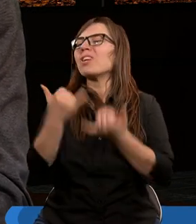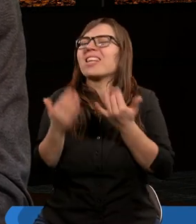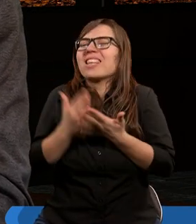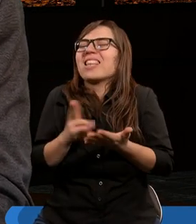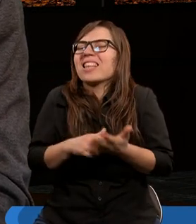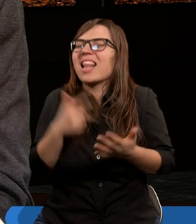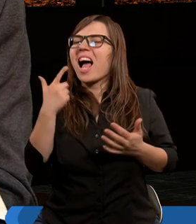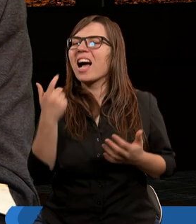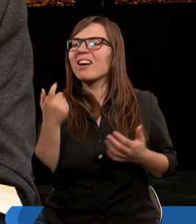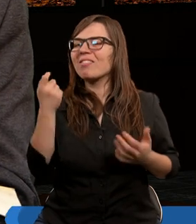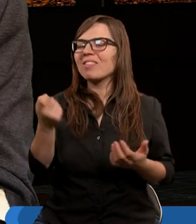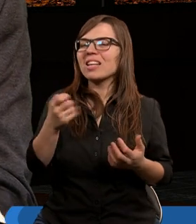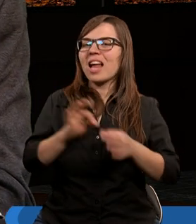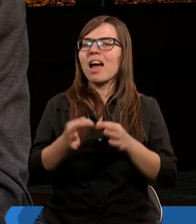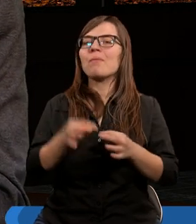tylko na chwilę